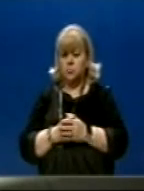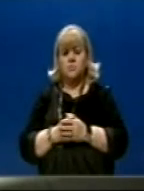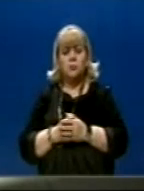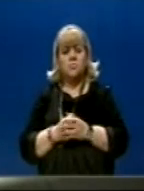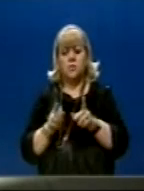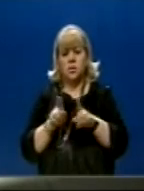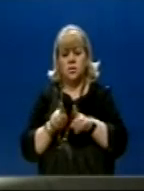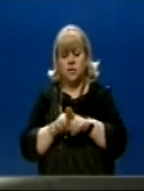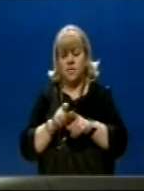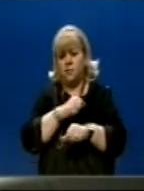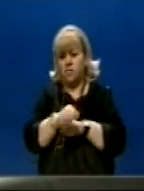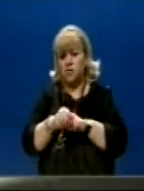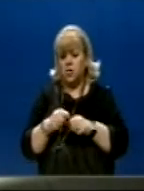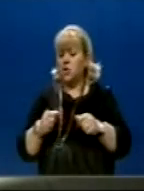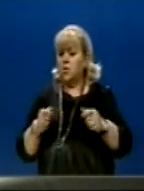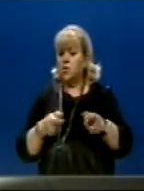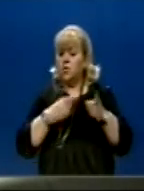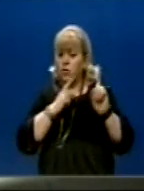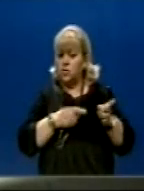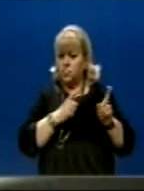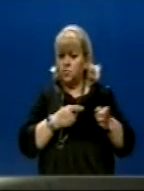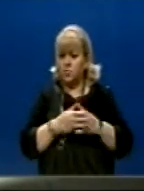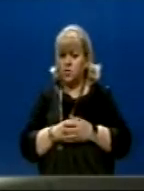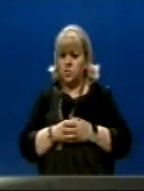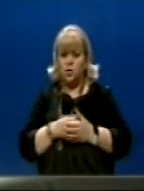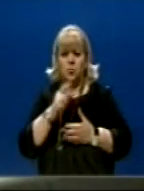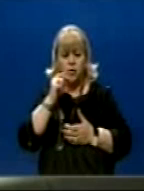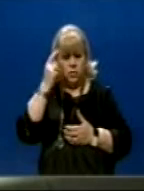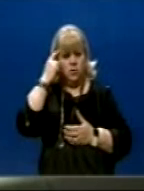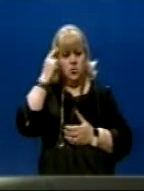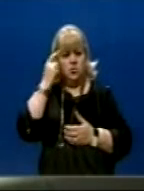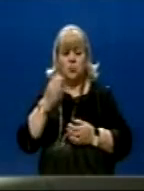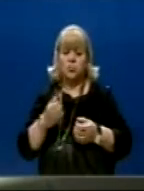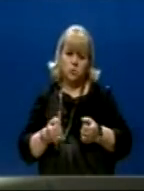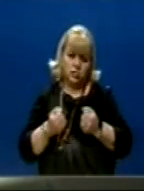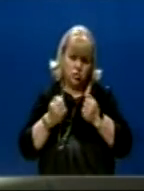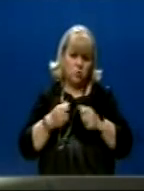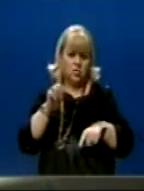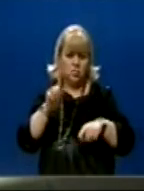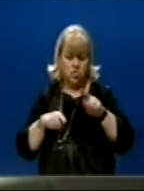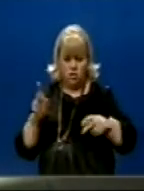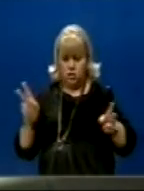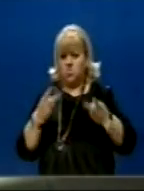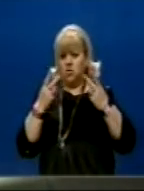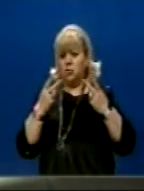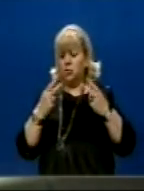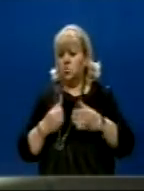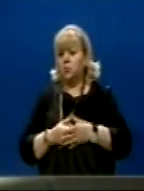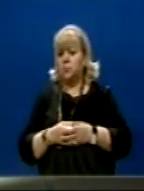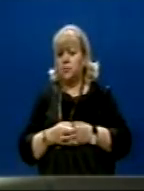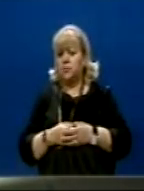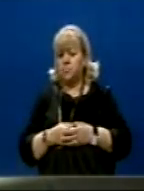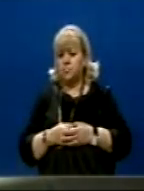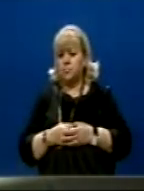viktima të luftës që ka ndodhë e që këjtë populli ka të rejtu Po dykush maron dhe dykush më let Përse për ketë